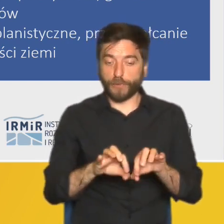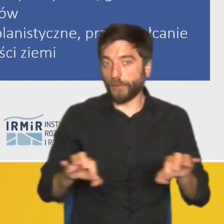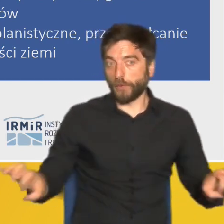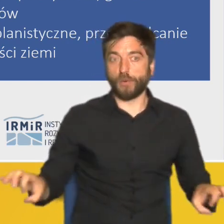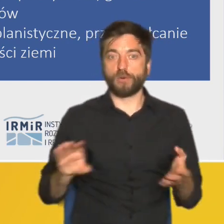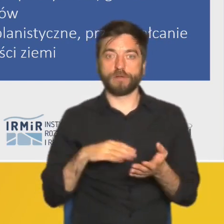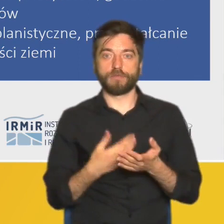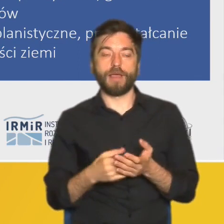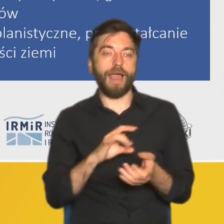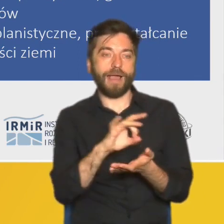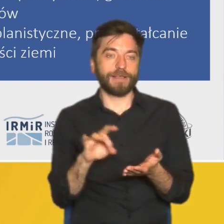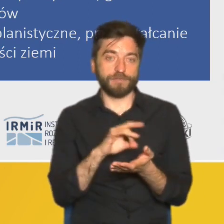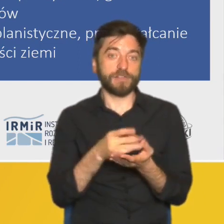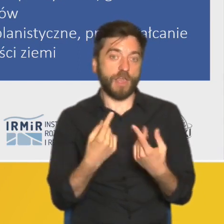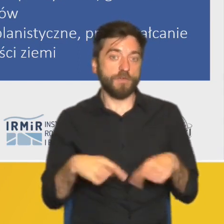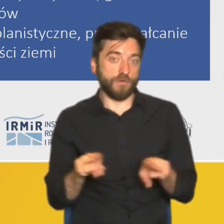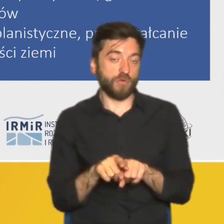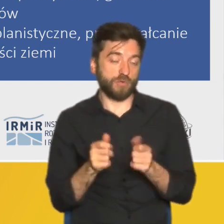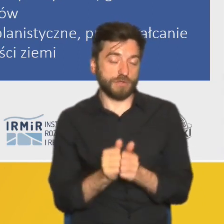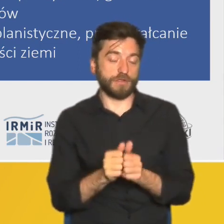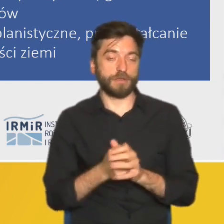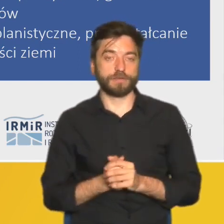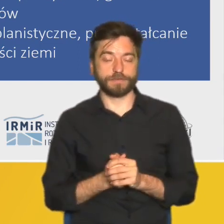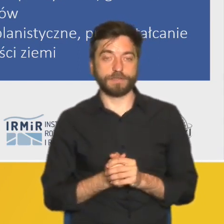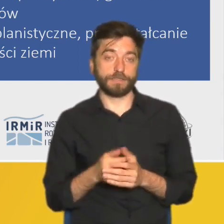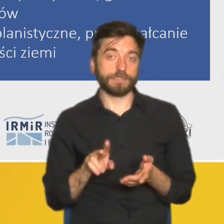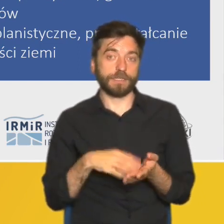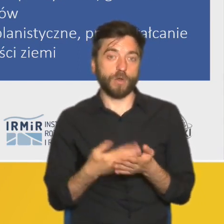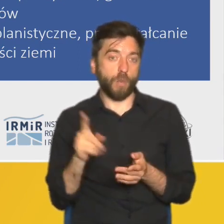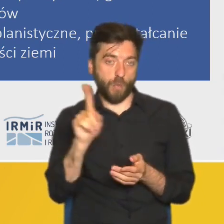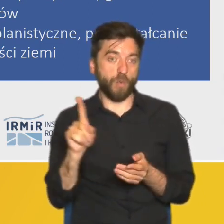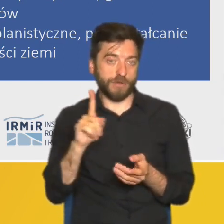ulicy, a gmina realizuje to zadanie jako zadanie publiczne.